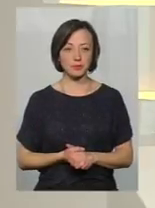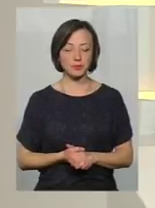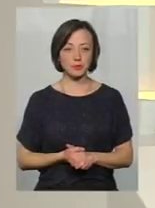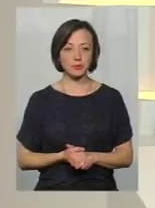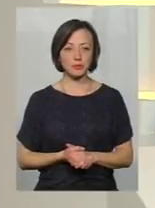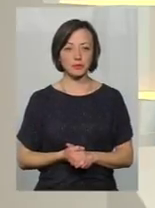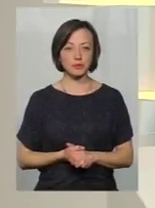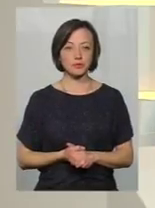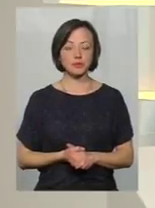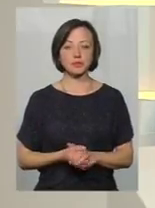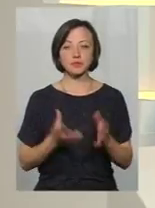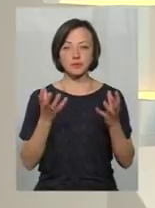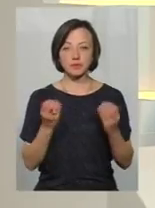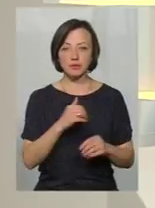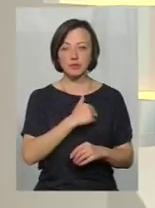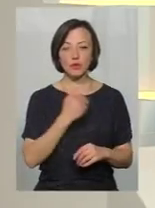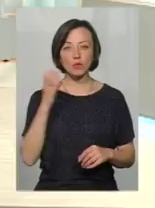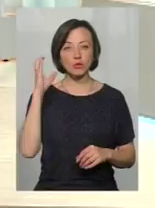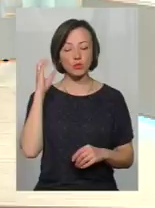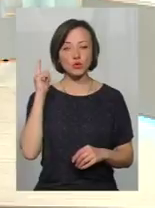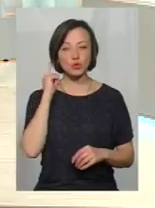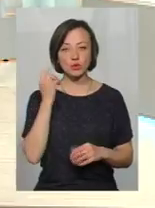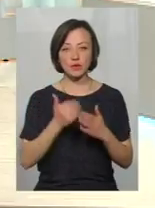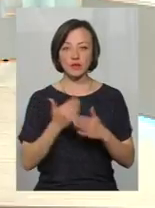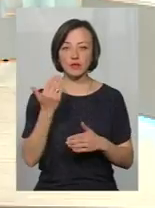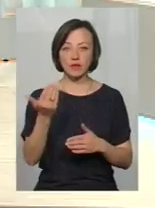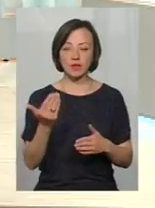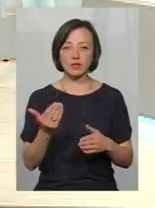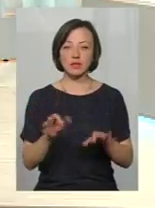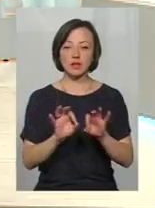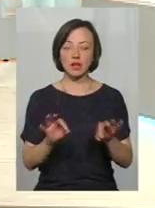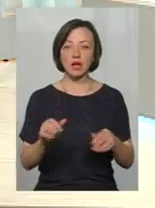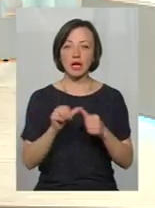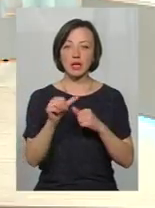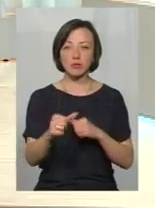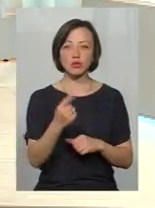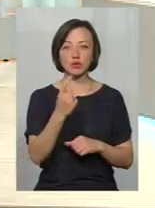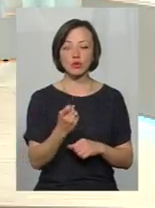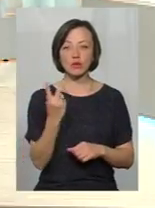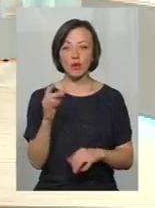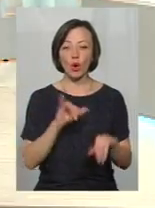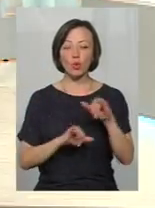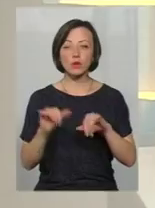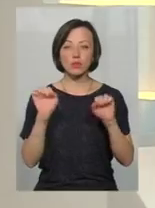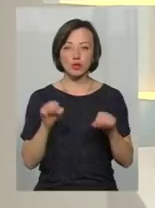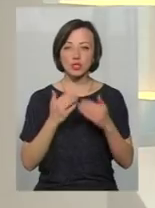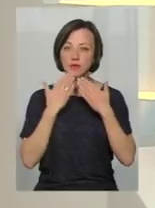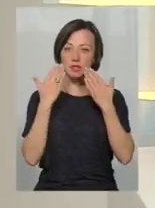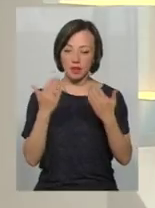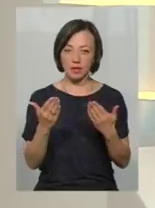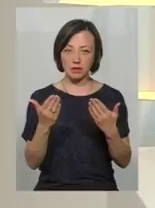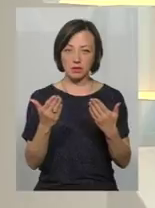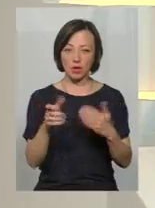почути, пане Володимире, від вас, можливо, виширше доста, крім 102 телефону. Куди ще може звернутися